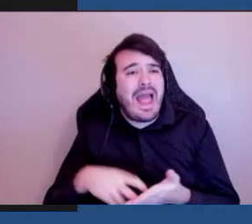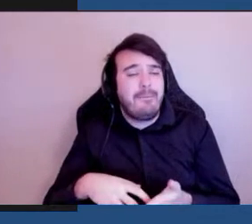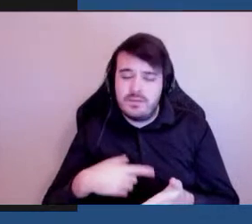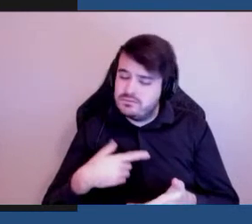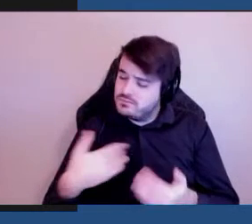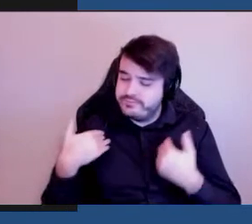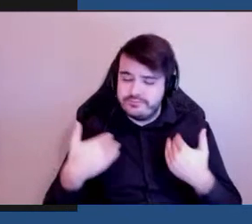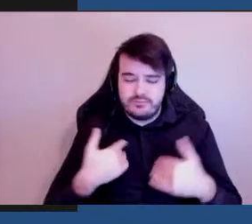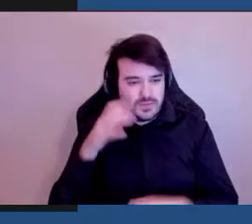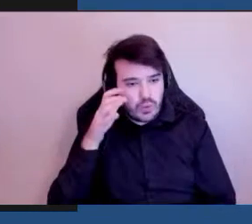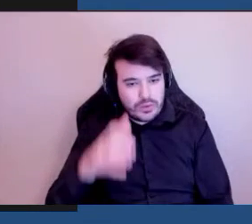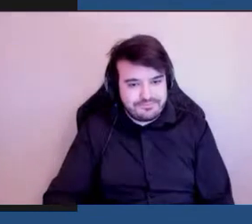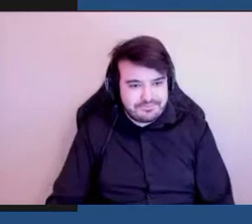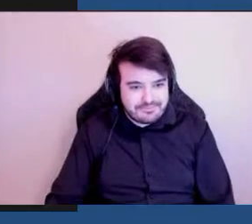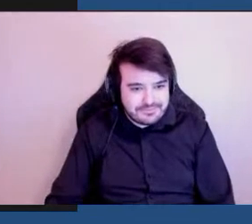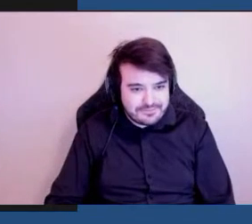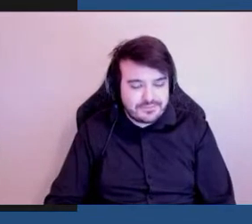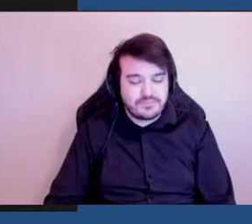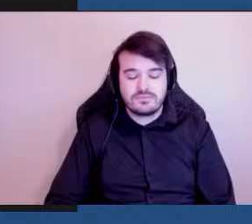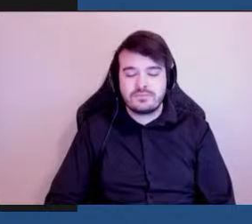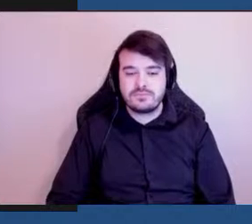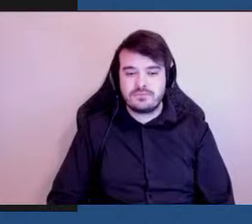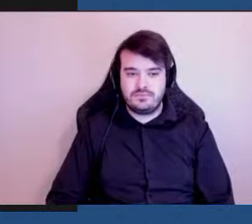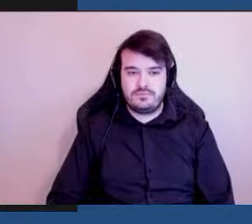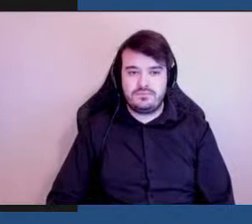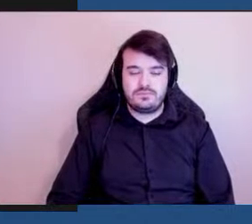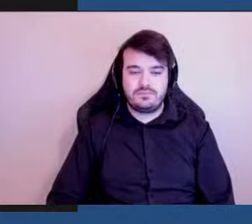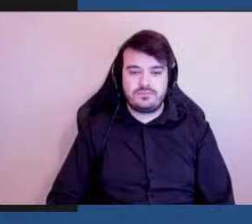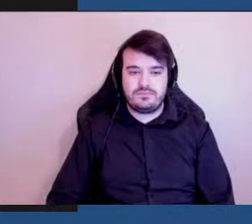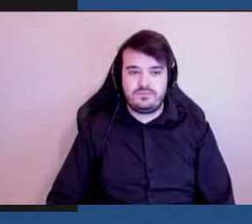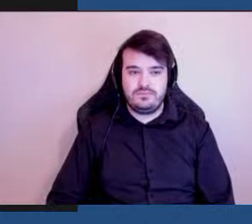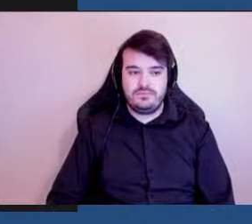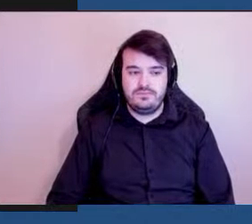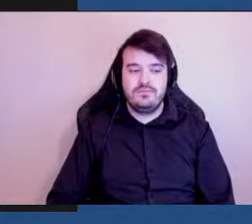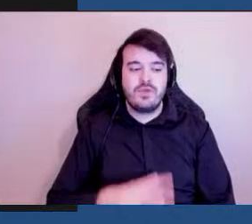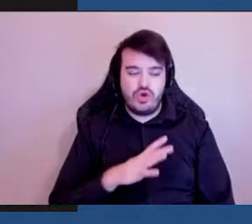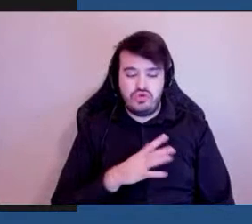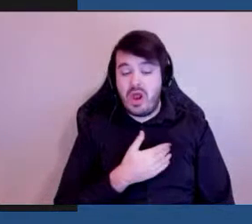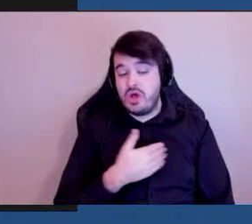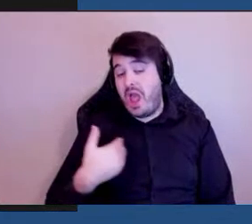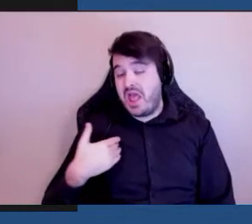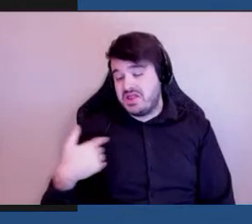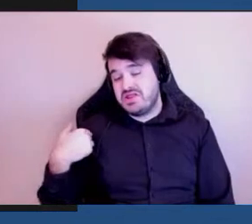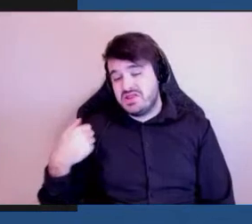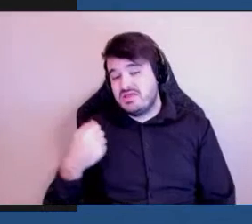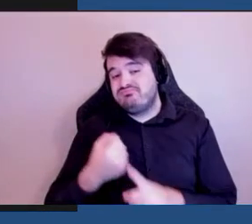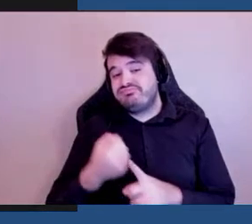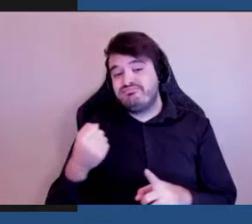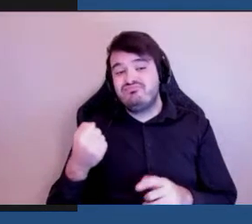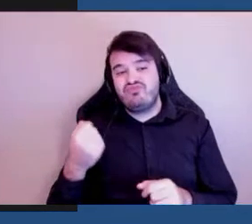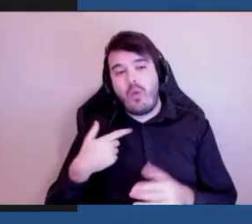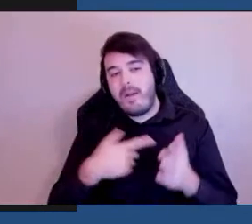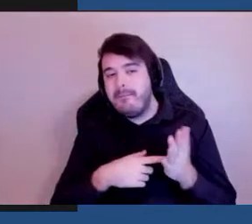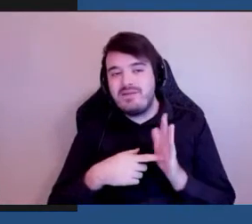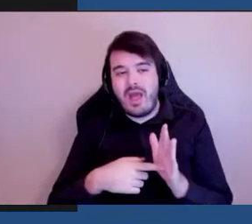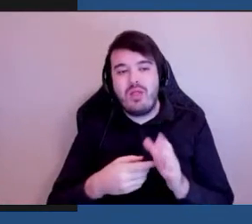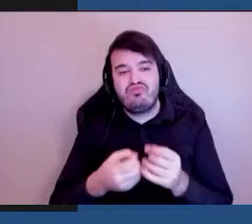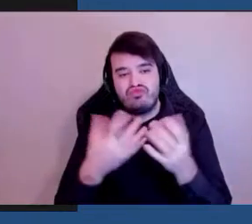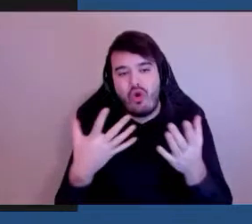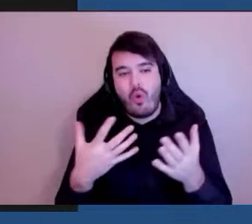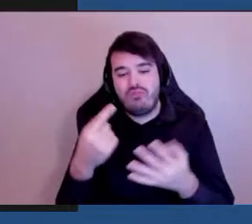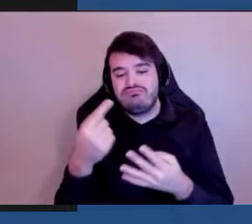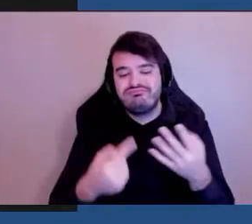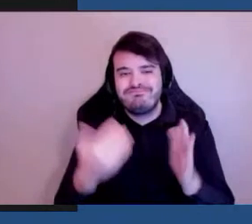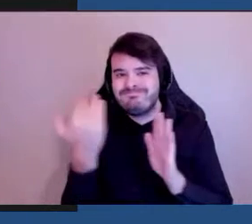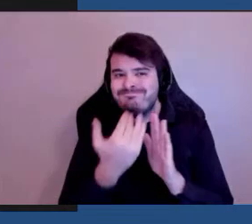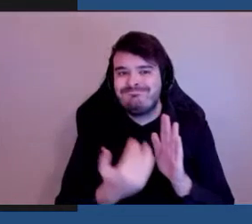j'ai eu l'opportunité de faire plusieurs présentations au comité et